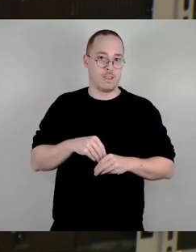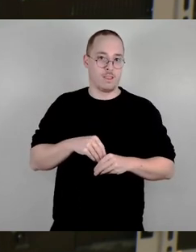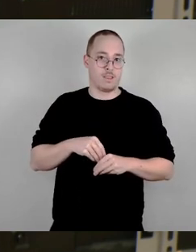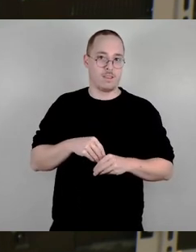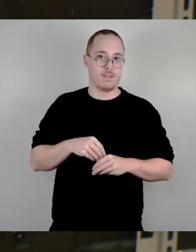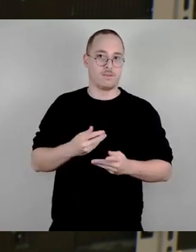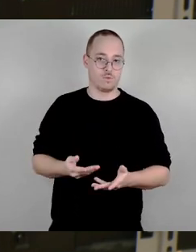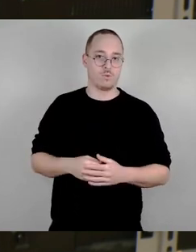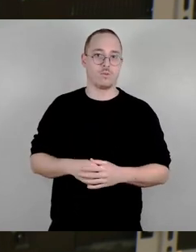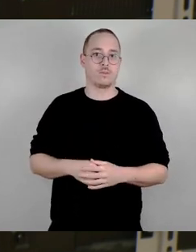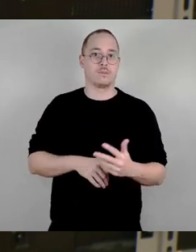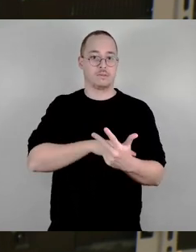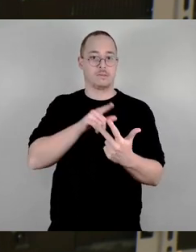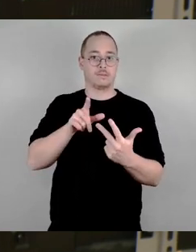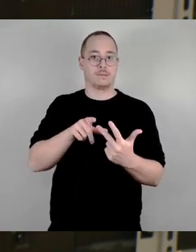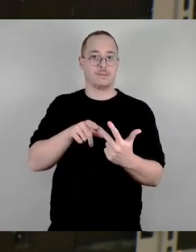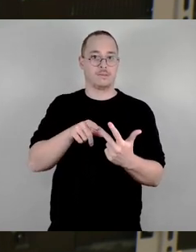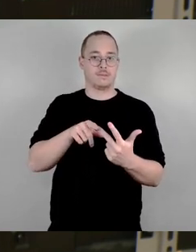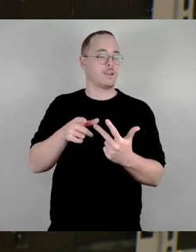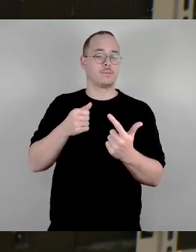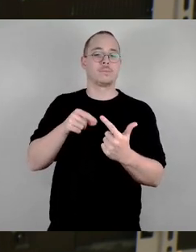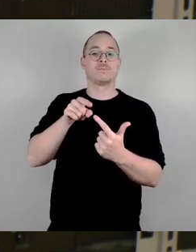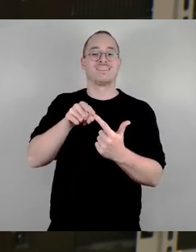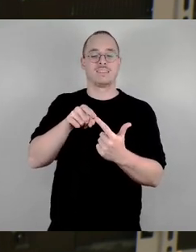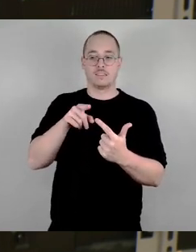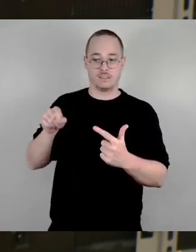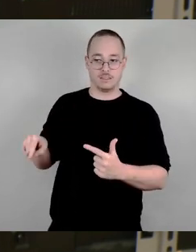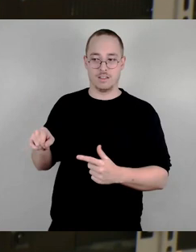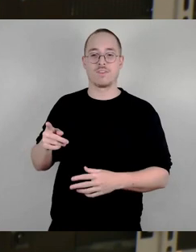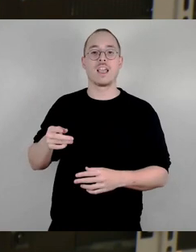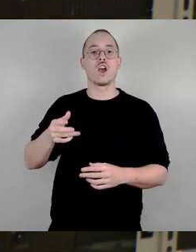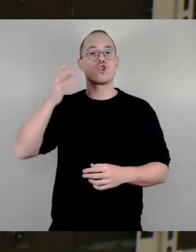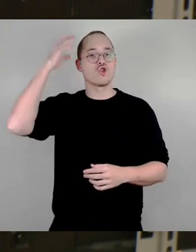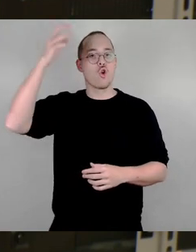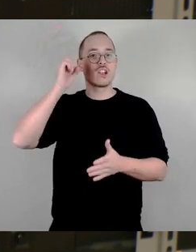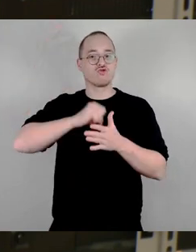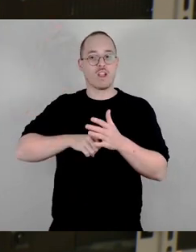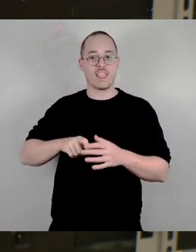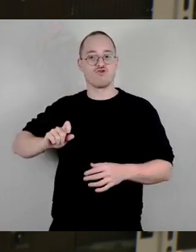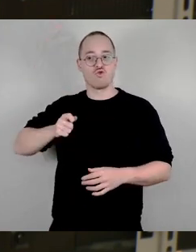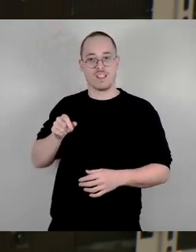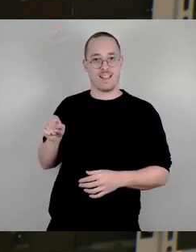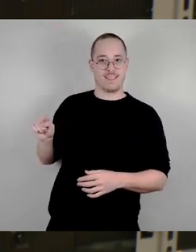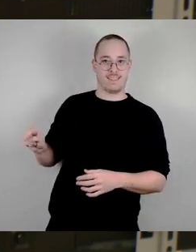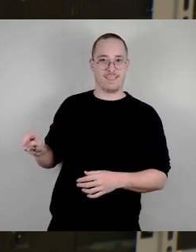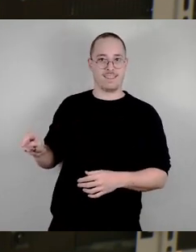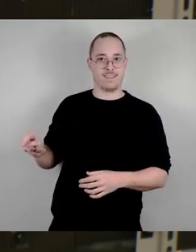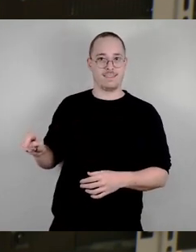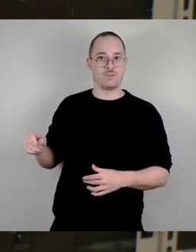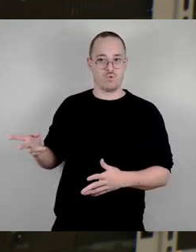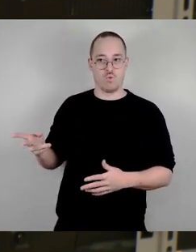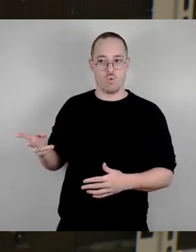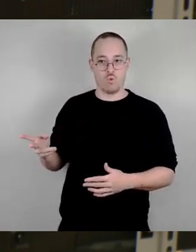Zahl der Menschen, die wir laut dem Schlüssel unterbringen müssen, gerade mal ein halbes Prozent unserer Stadtbevölkerung aus.